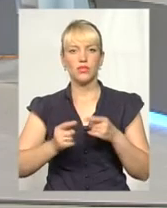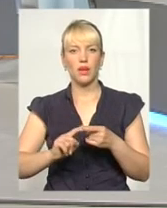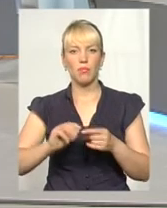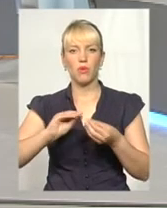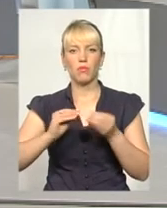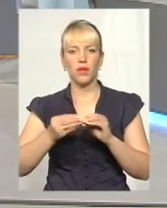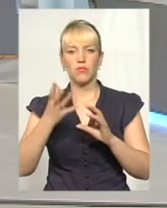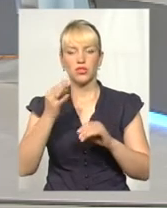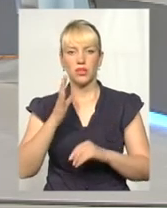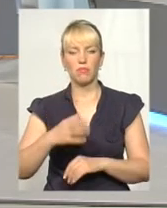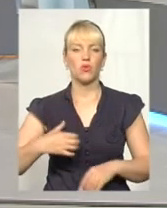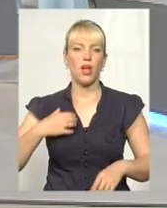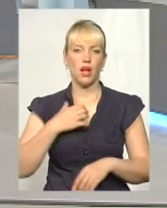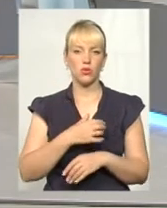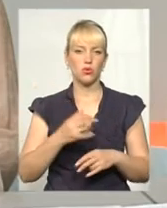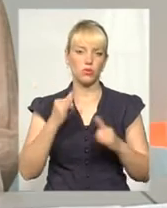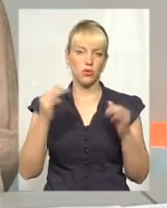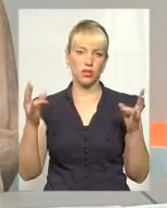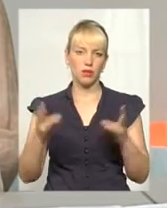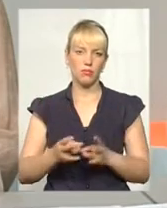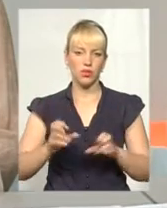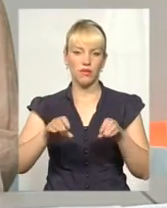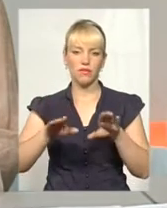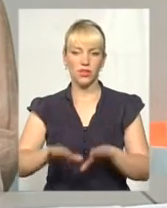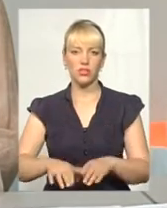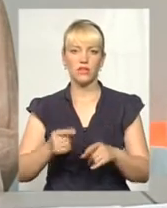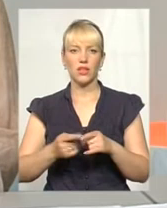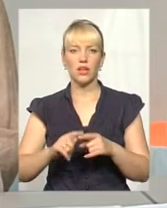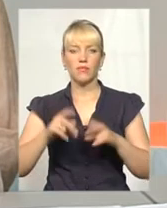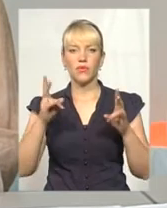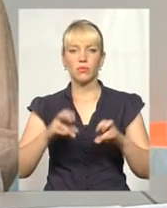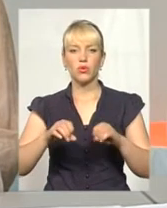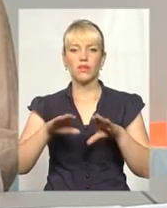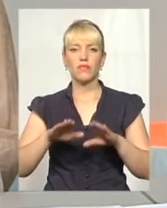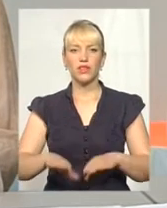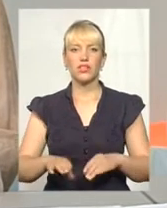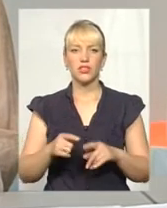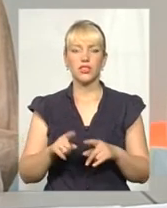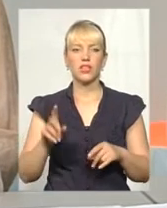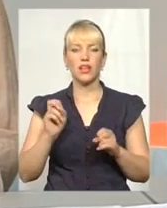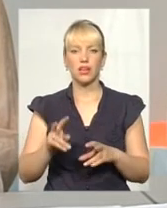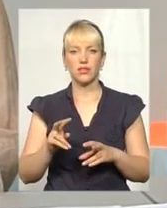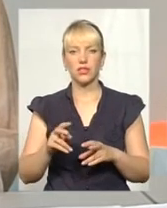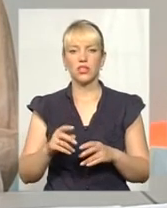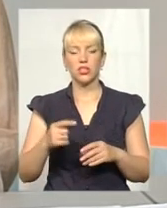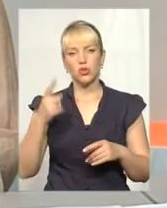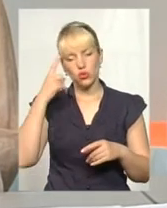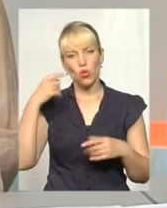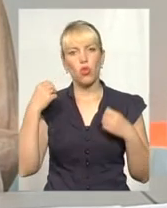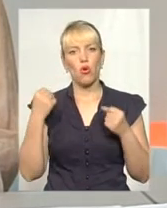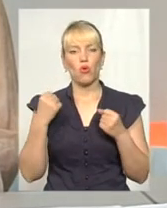певний час актуальною, і вона потребує вирішення. Але вона потребує вирішення з точки зору здорового глузду, а не лише